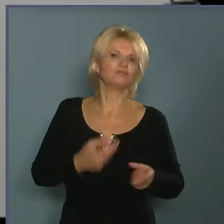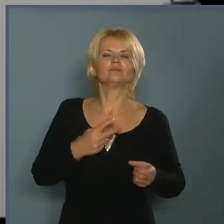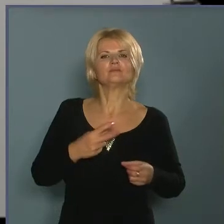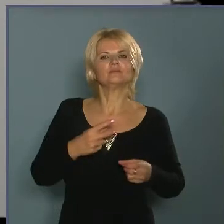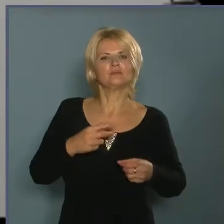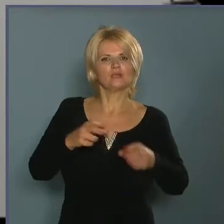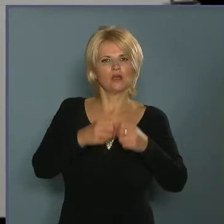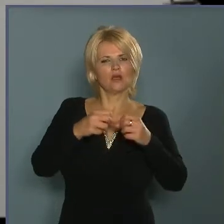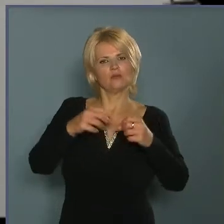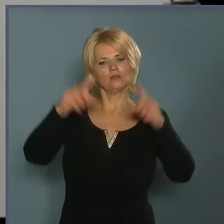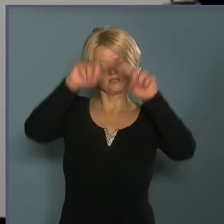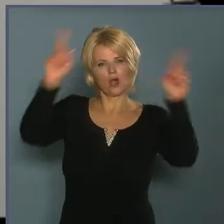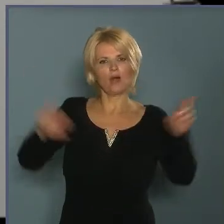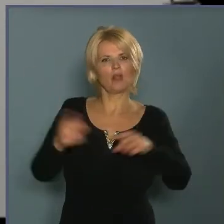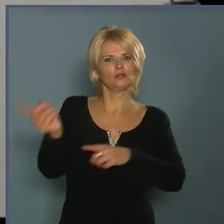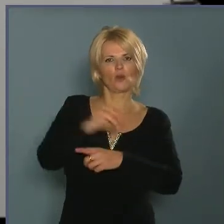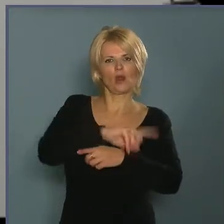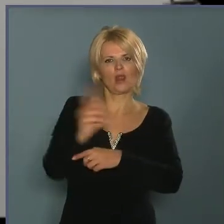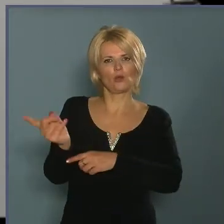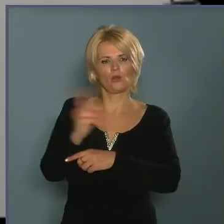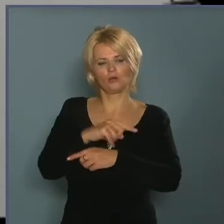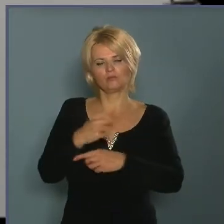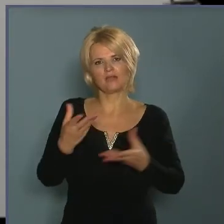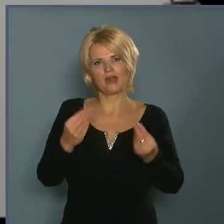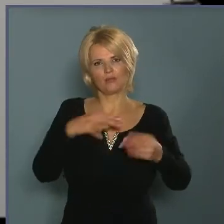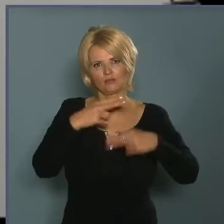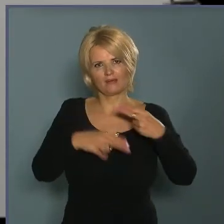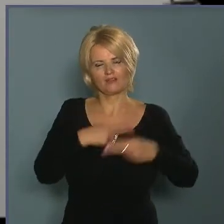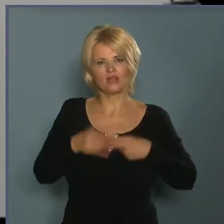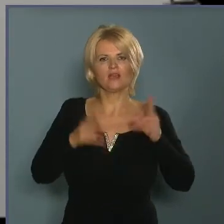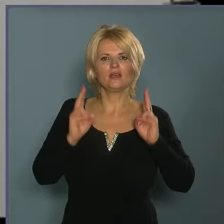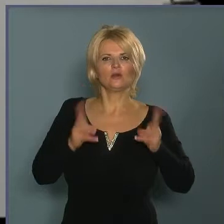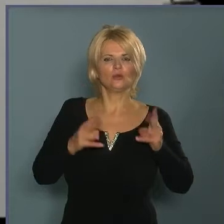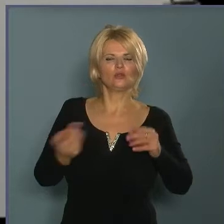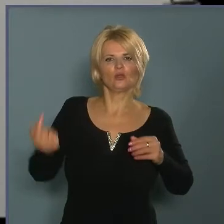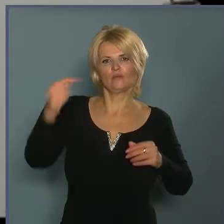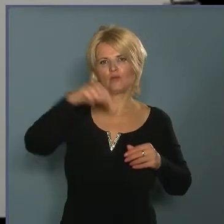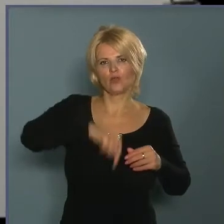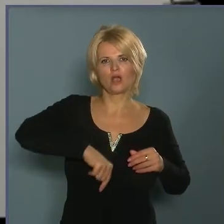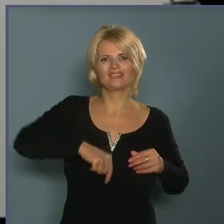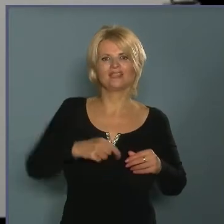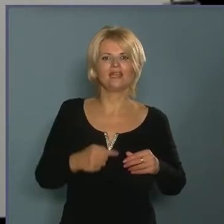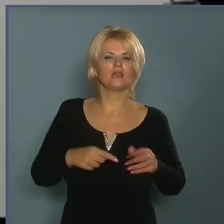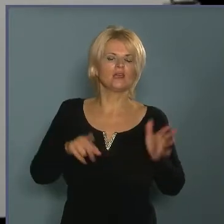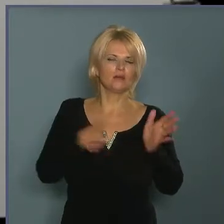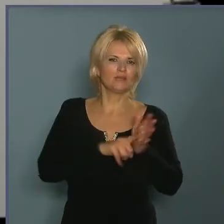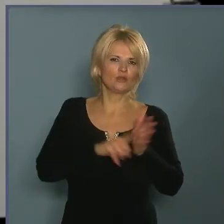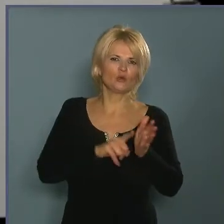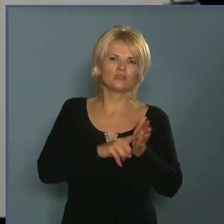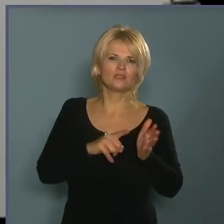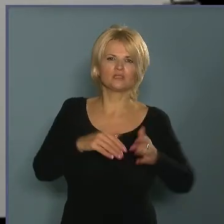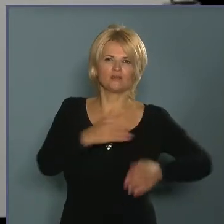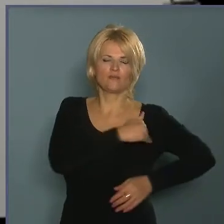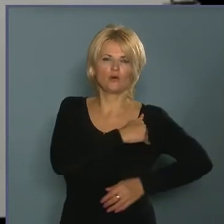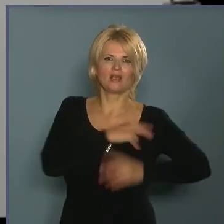ablaktörlők állapotát, fontos, hogy megnézzük gyakorlatilag a hűtőfolyadéknek az állapotát, hogy milyen mínuszokat fog még elviselni ez a